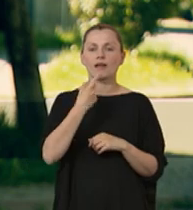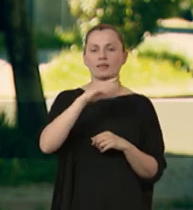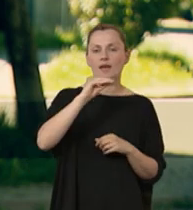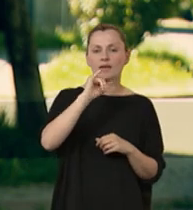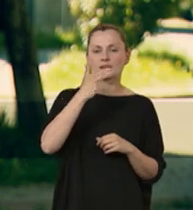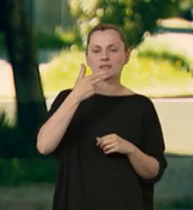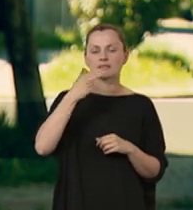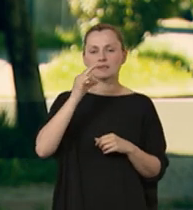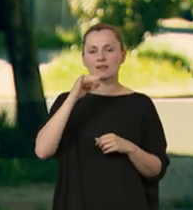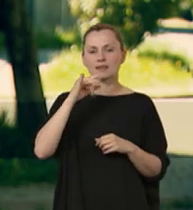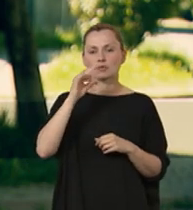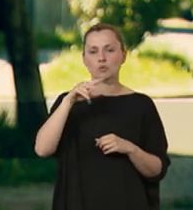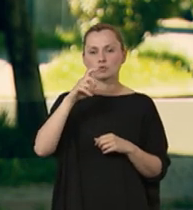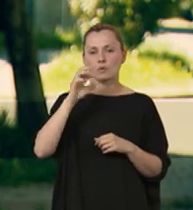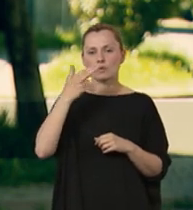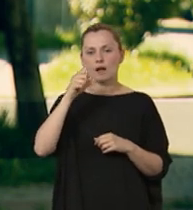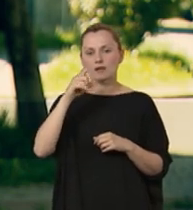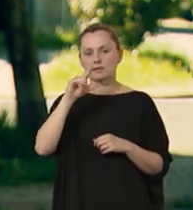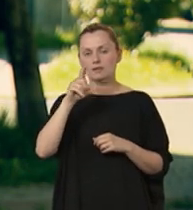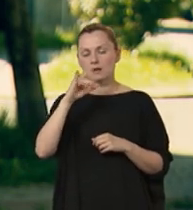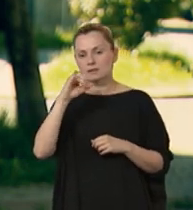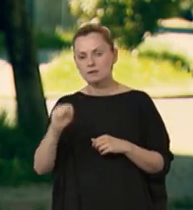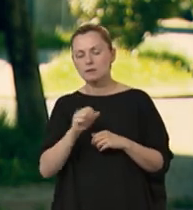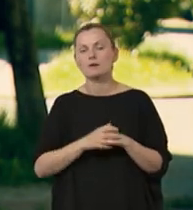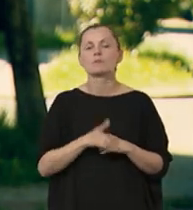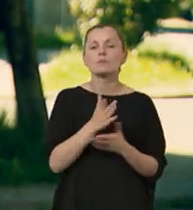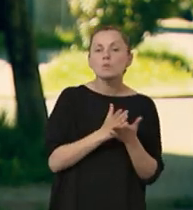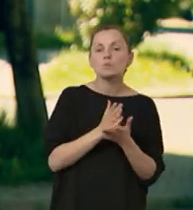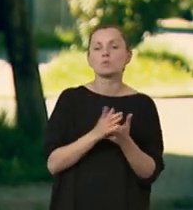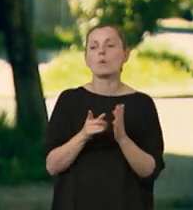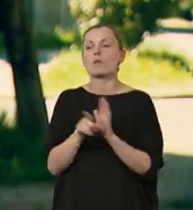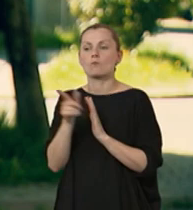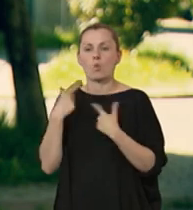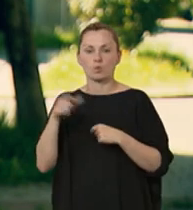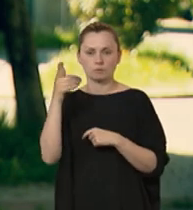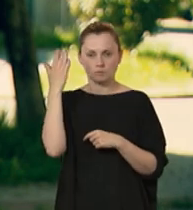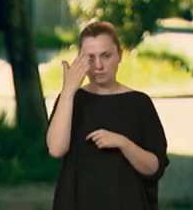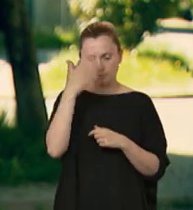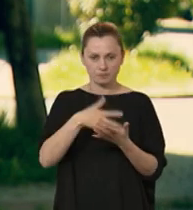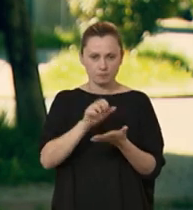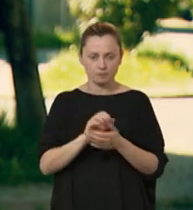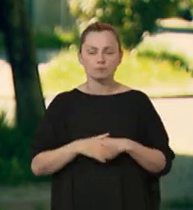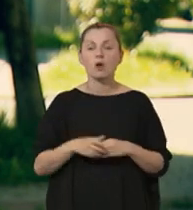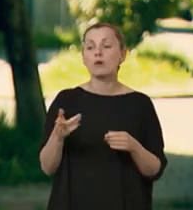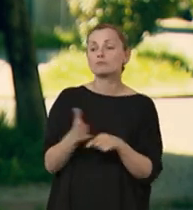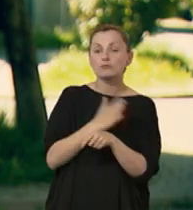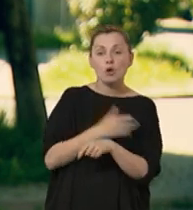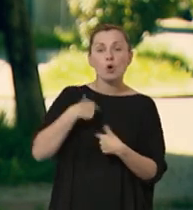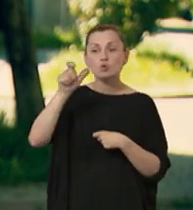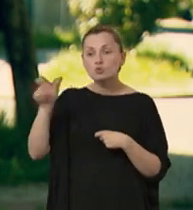deinstytucjonalizacji usług, jeśli chodzi o osoby z zaburzeniami psychicznymi. Do tej pory osoby